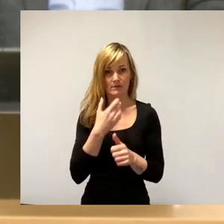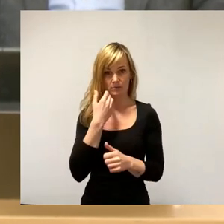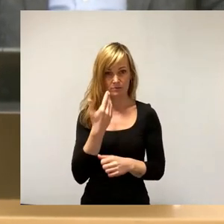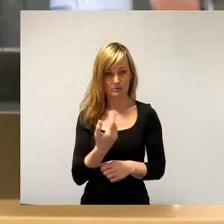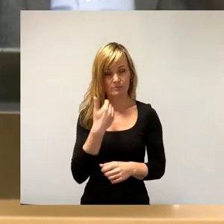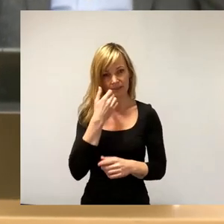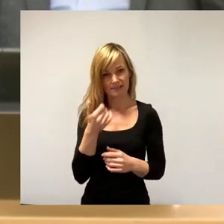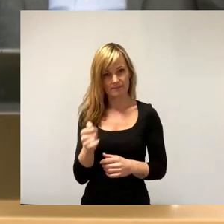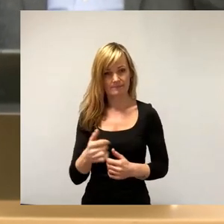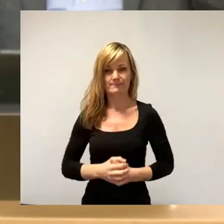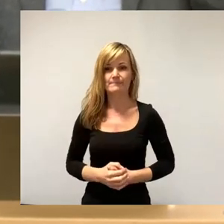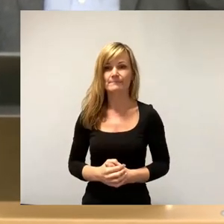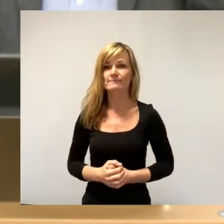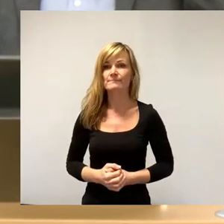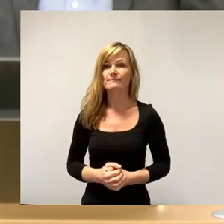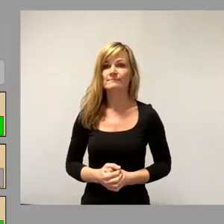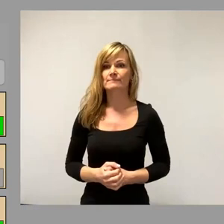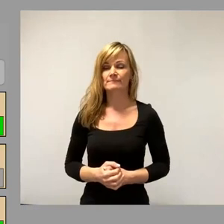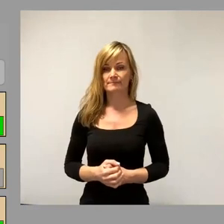ich jetzt um das Stimmzeichen.